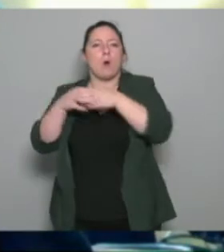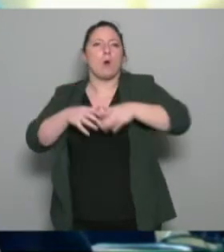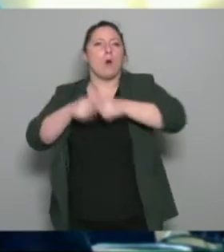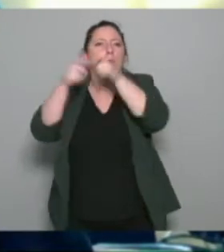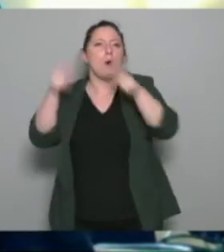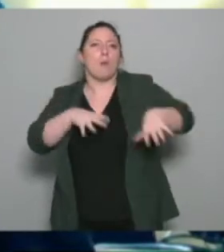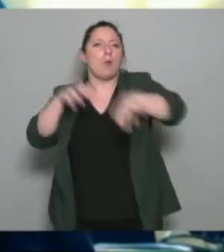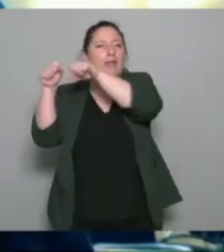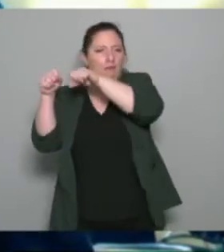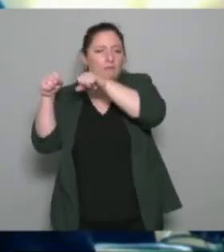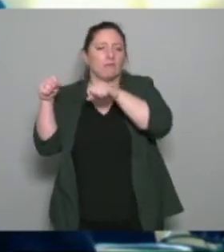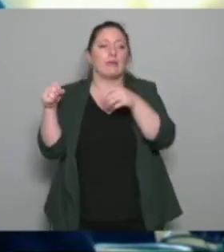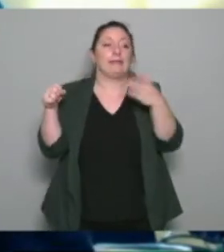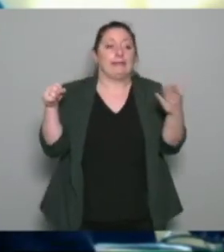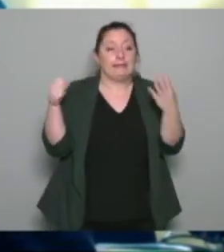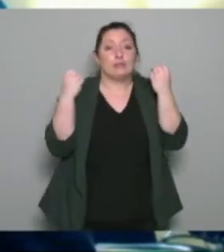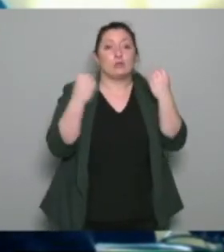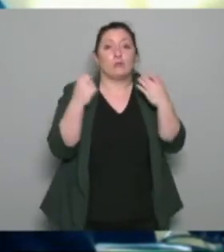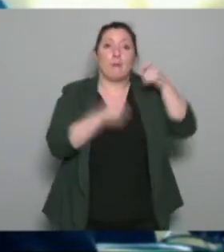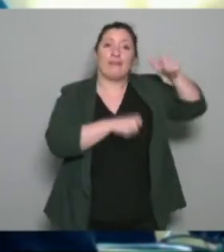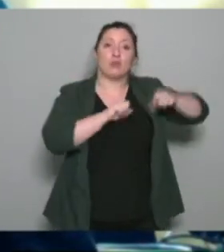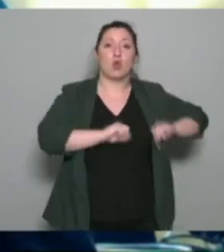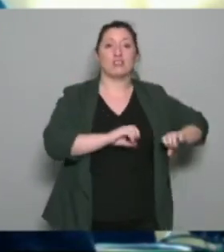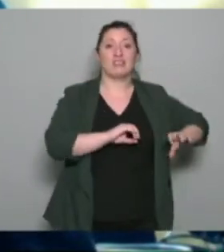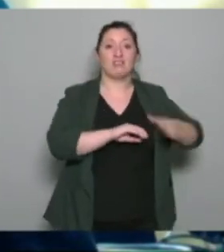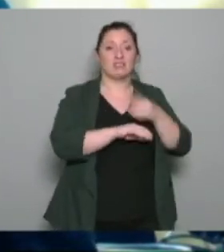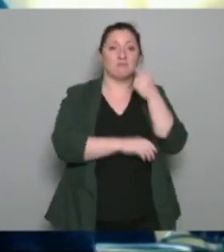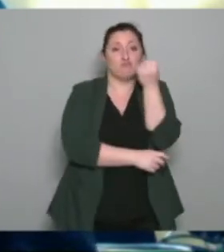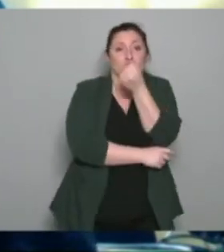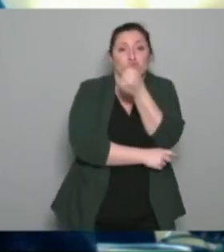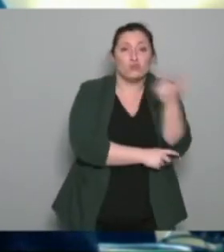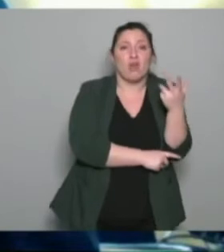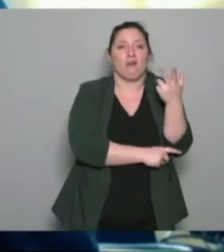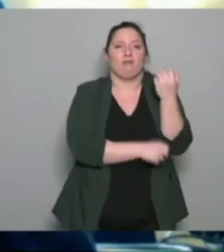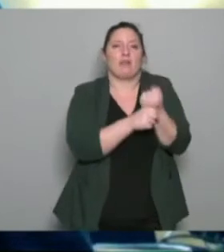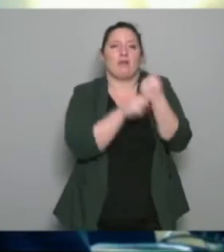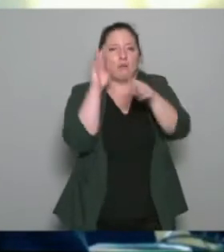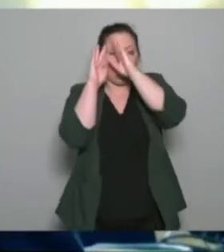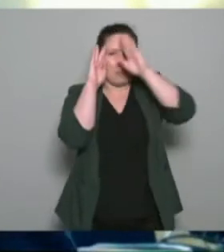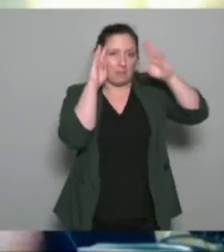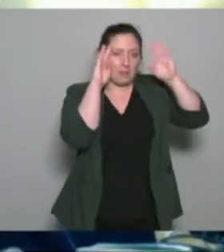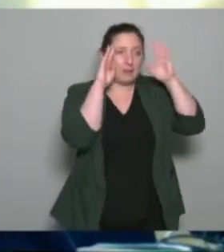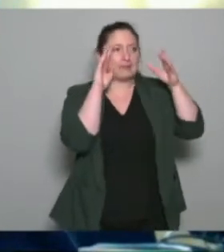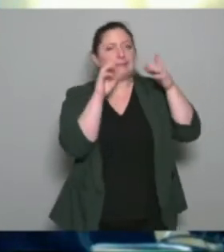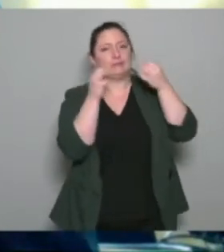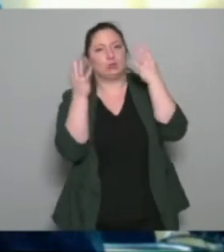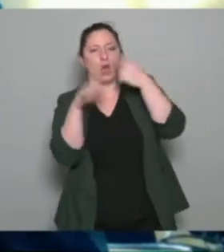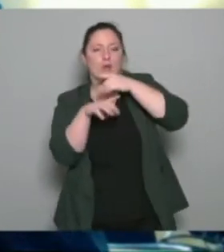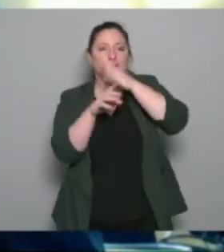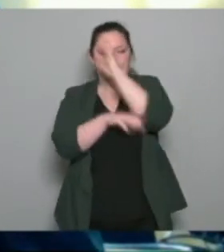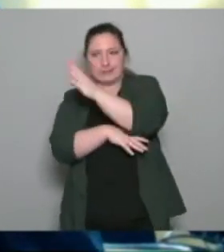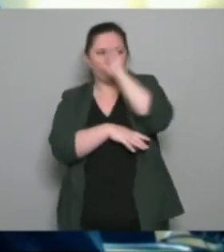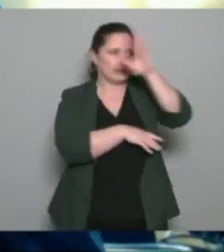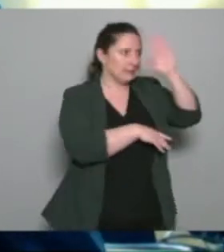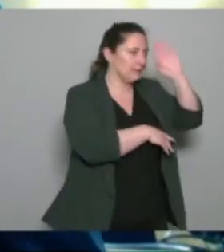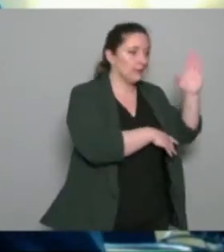souvent les enseignants ont des activités un peu multi-employeurs un peu ceci-sonnet donc j'utilise ça peut finalement correspondre aux